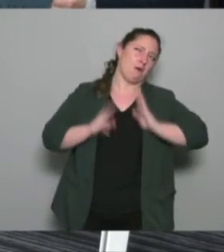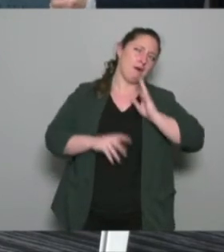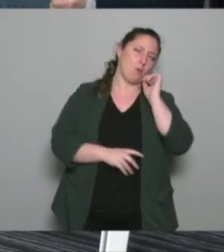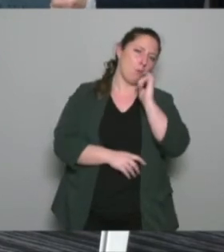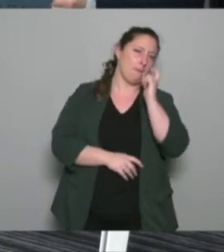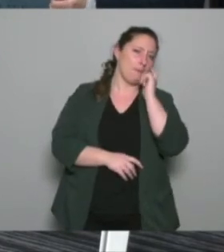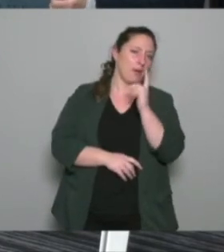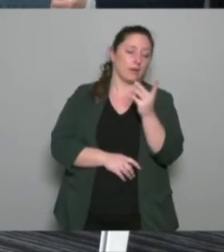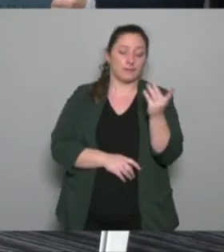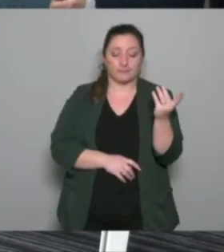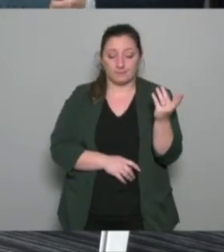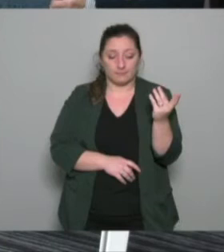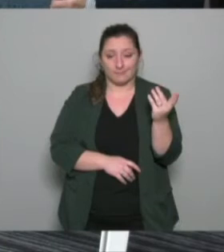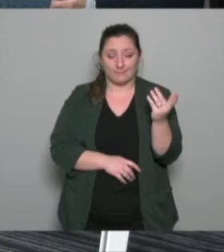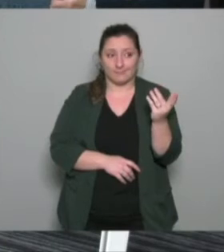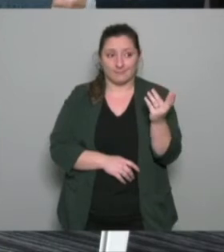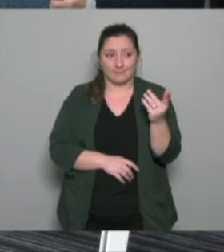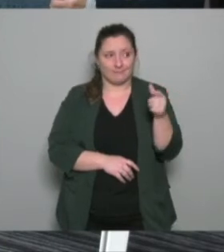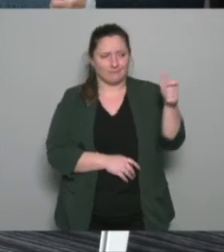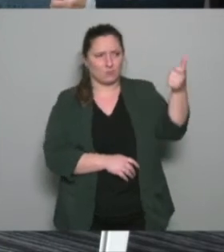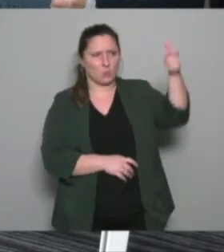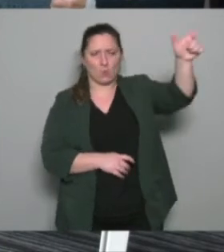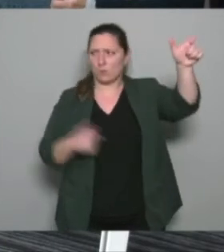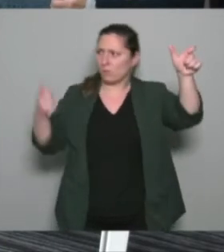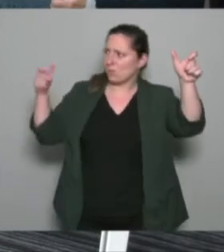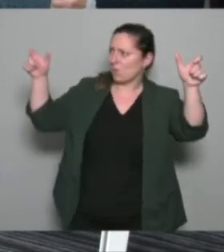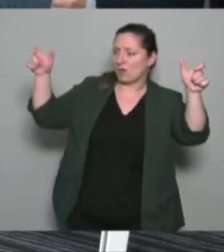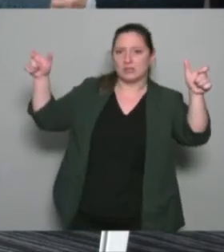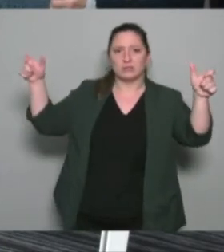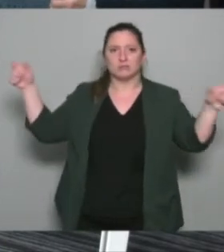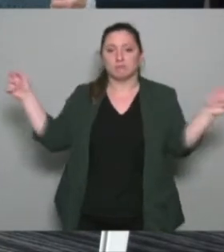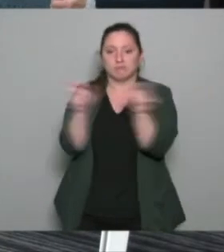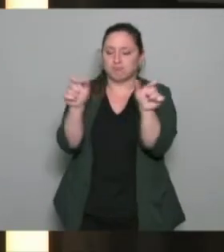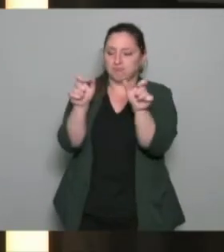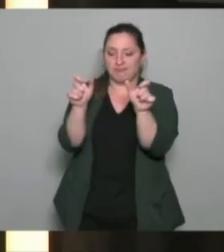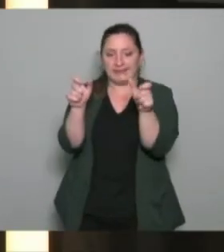qu'on parle pas forcément de la même chose et là sur la question des compétences